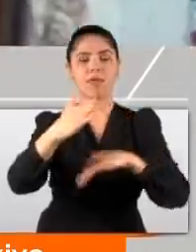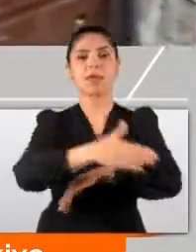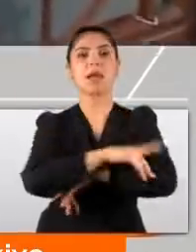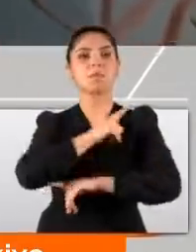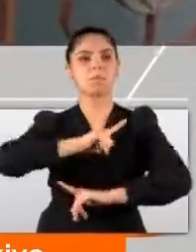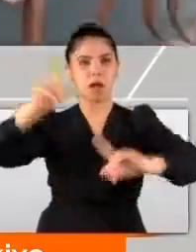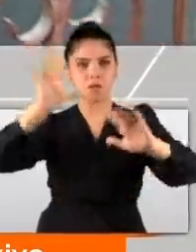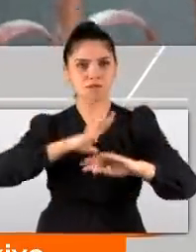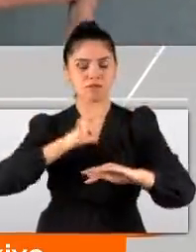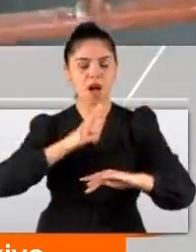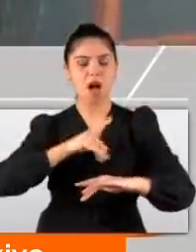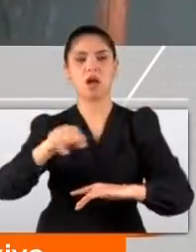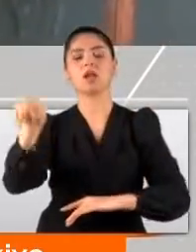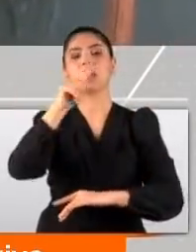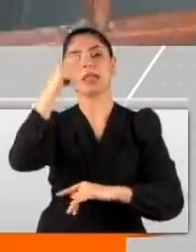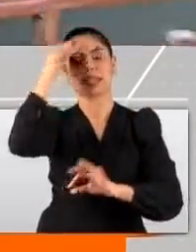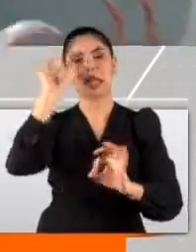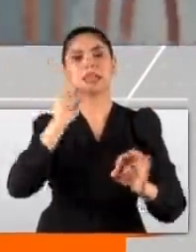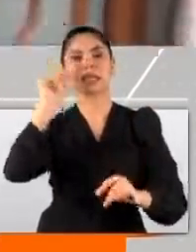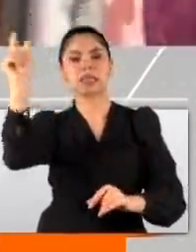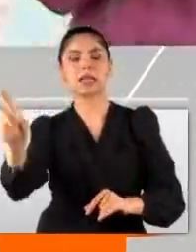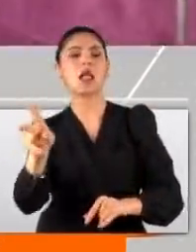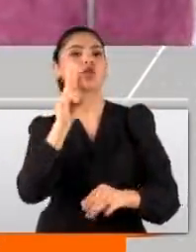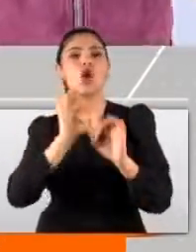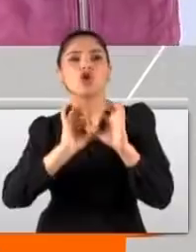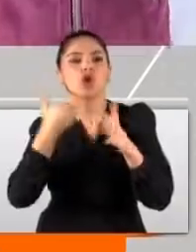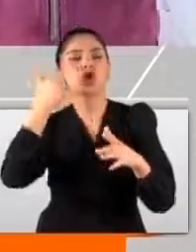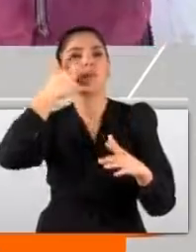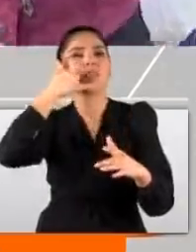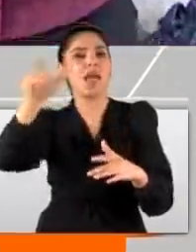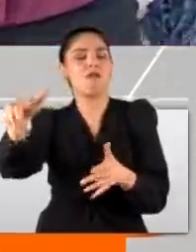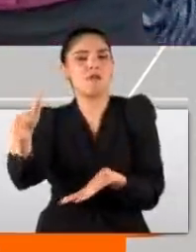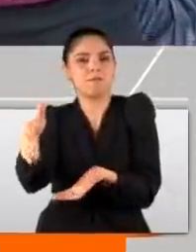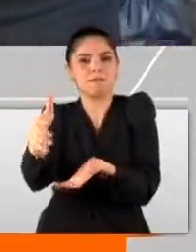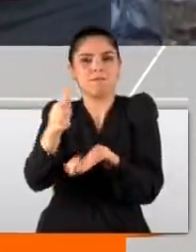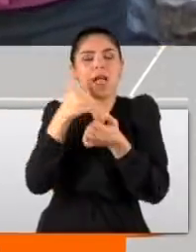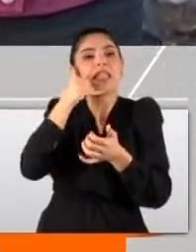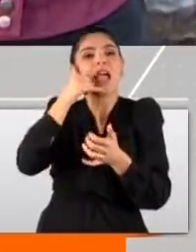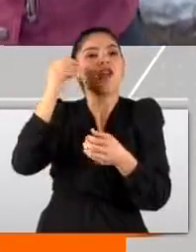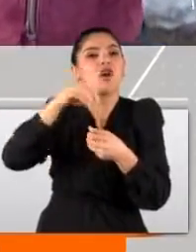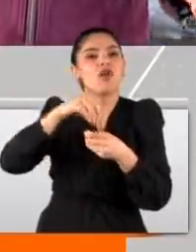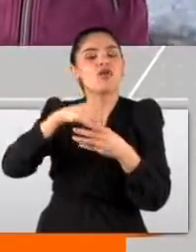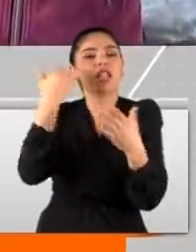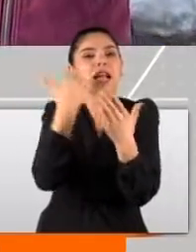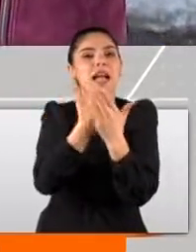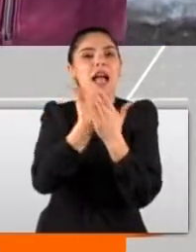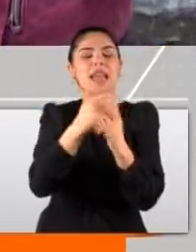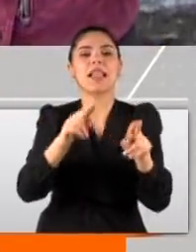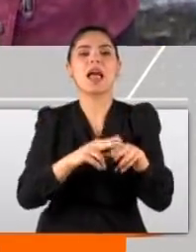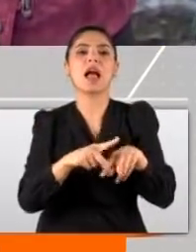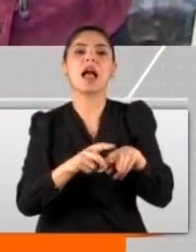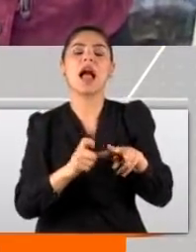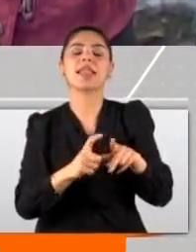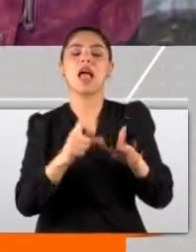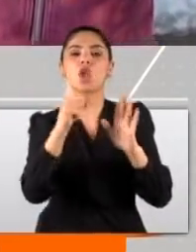sesleri yükselirken talihsiz kadın son çare cep telefonuna uzandı ve cep telefonunu yüklediği KADES